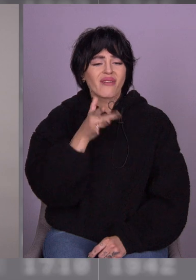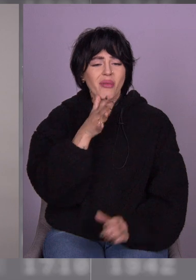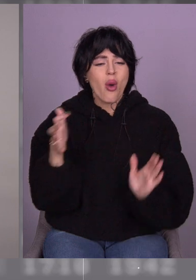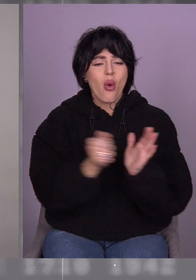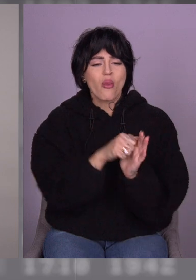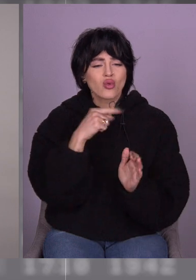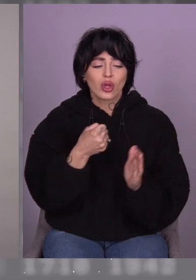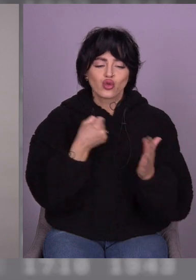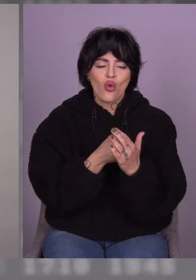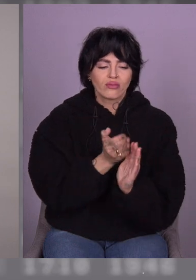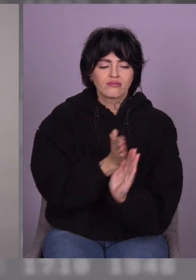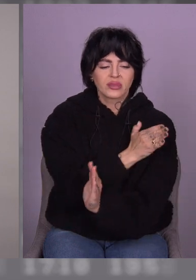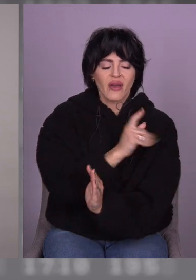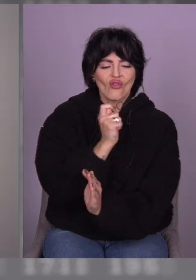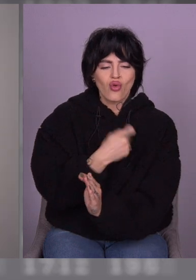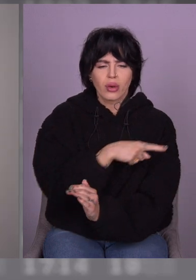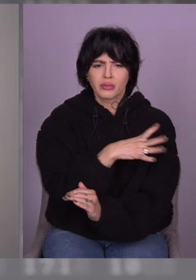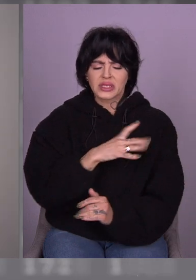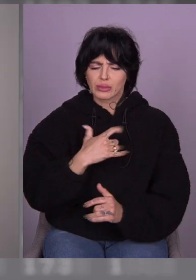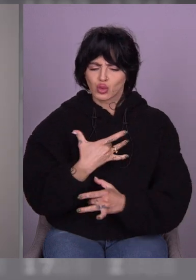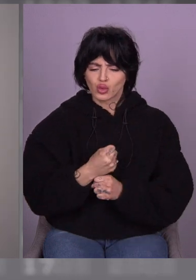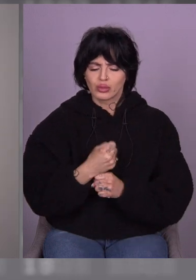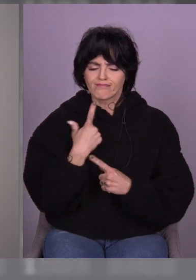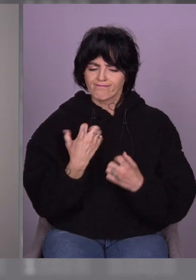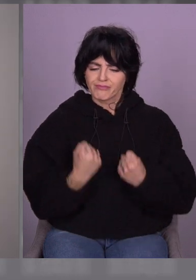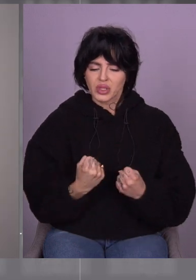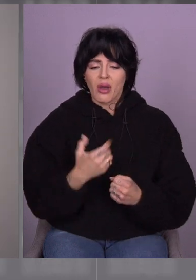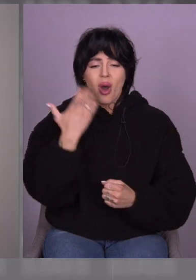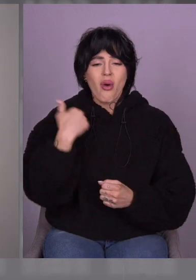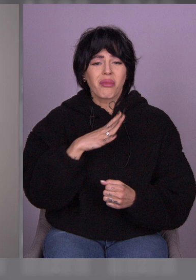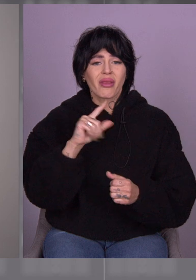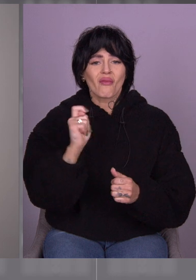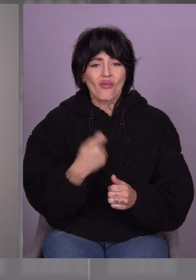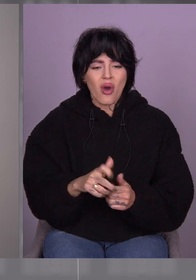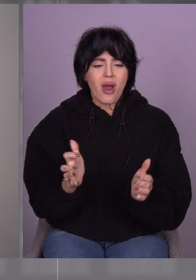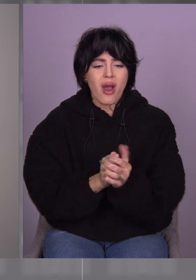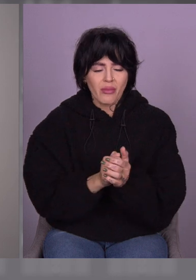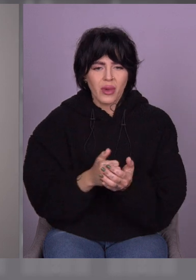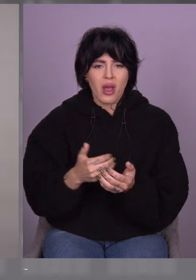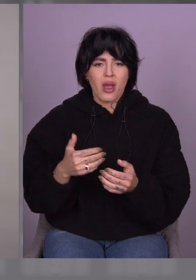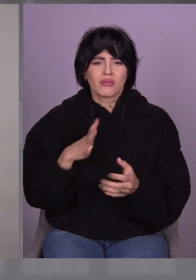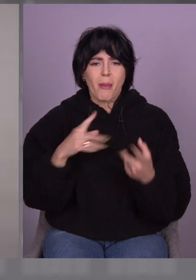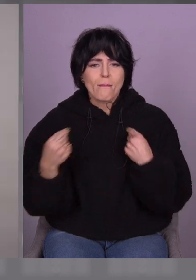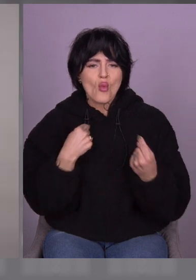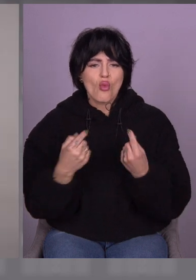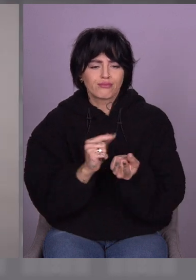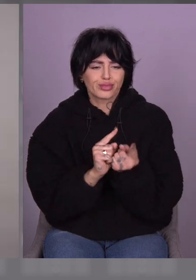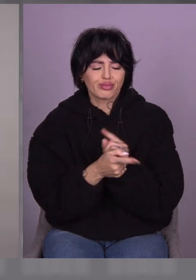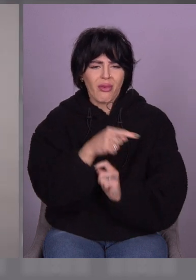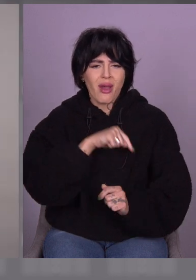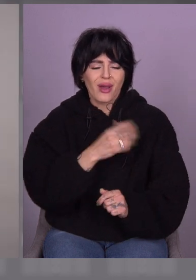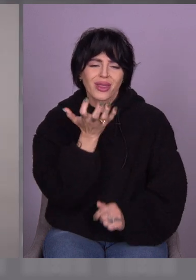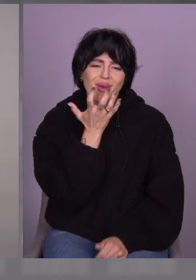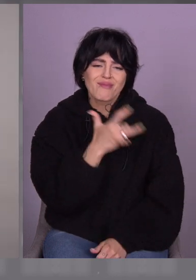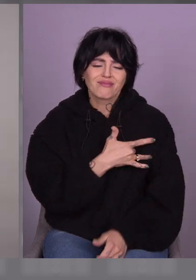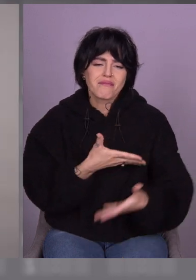до війни він був такий стриманий. А вже після окупації він став такий теплий. І він став говорити